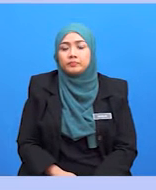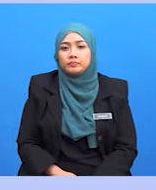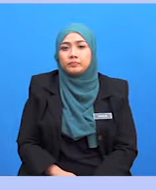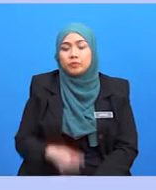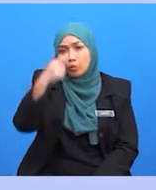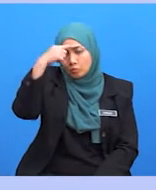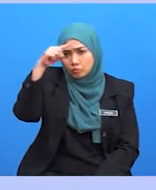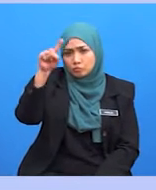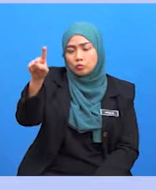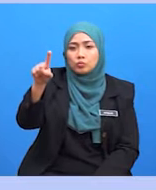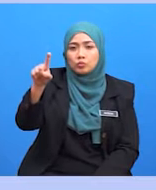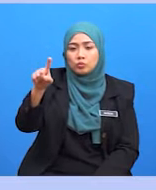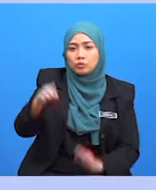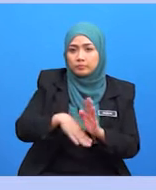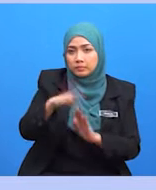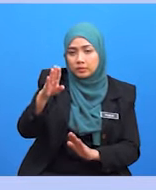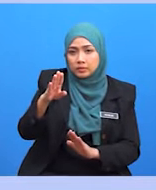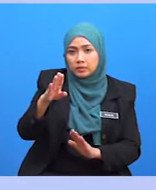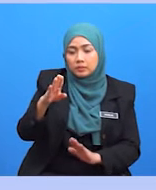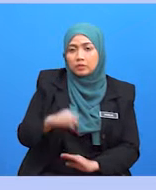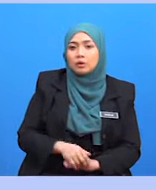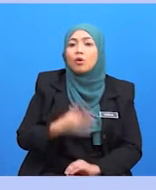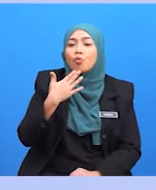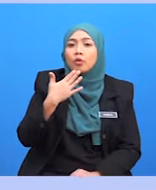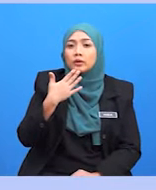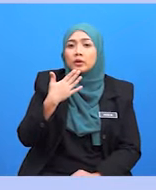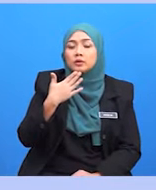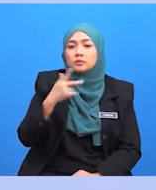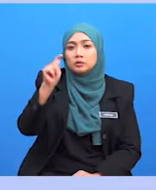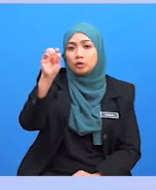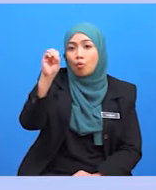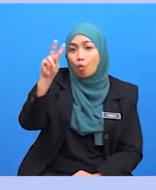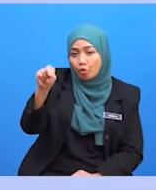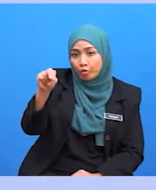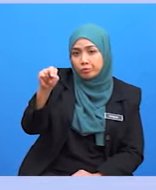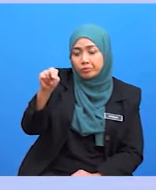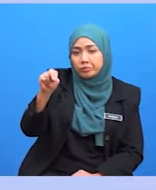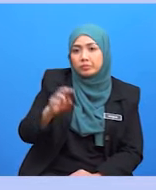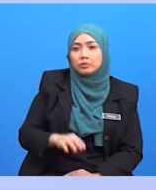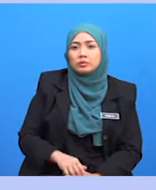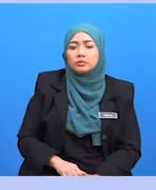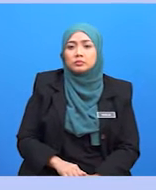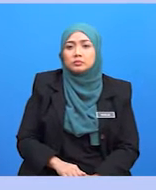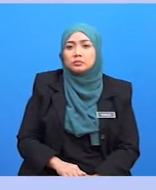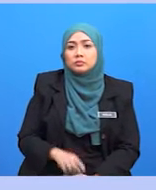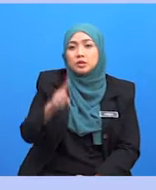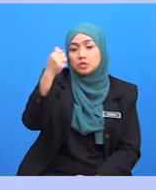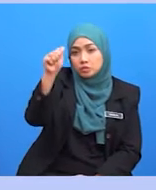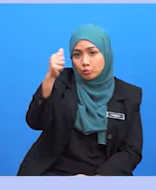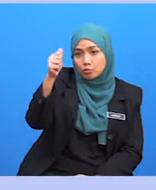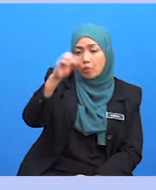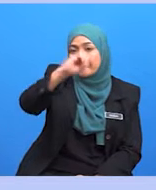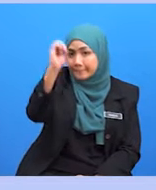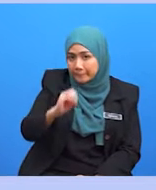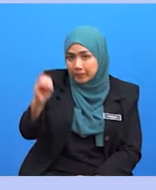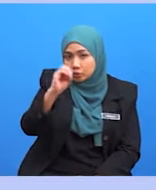untuk lebih info sertakan sekali warna bertona untuk pengurangan nilai peratusan sebanyak 10